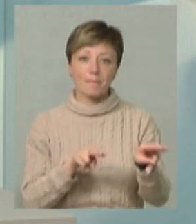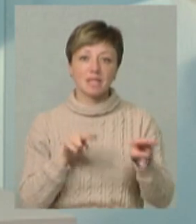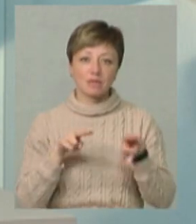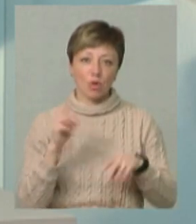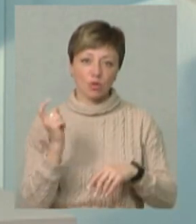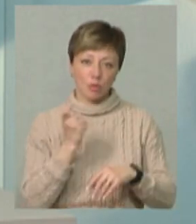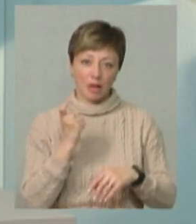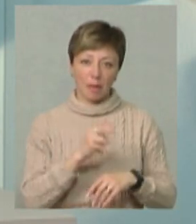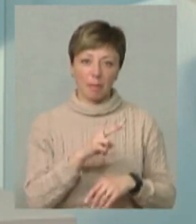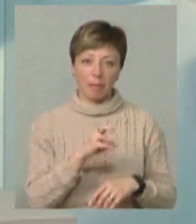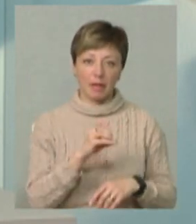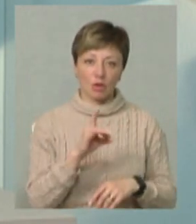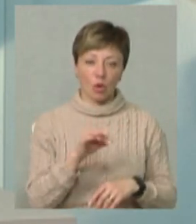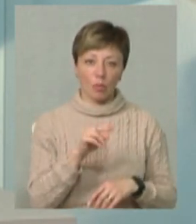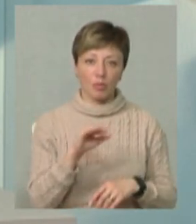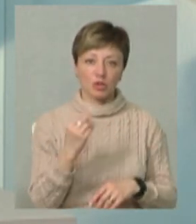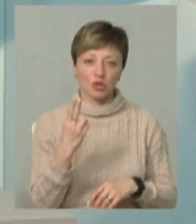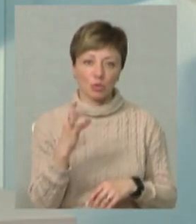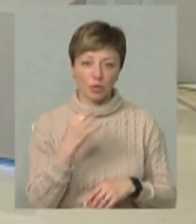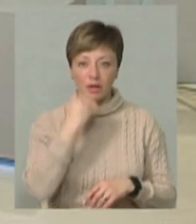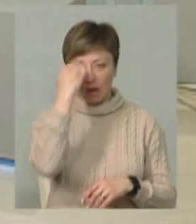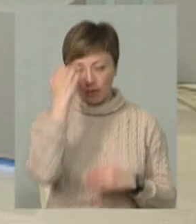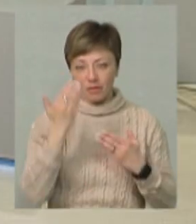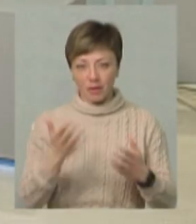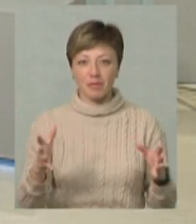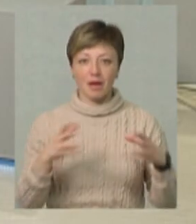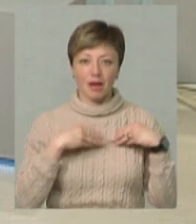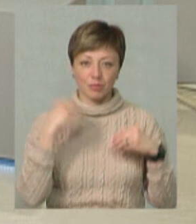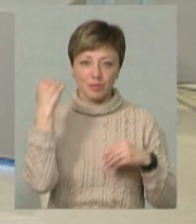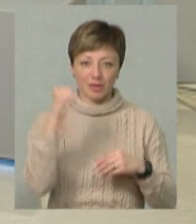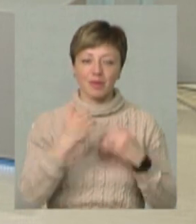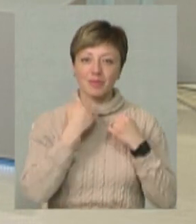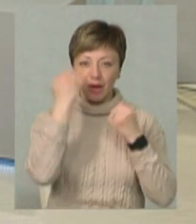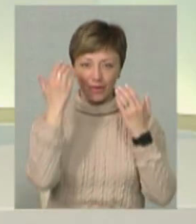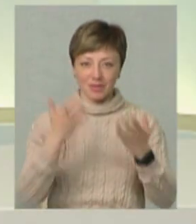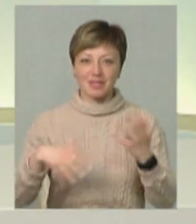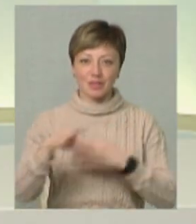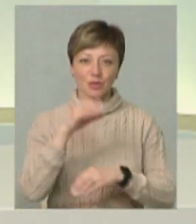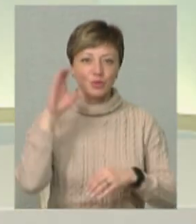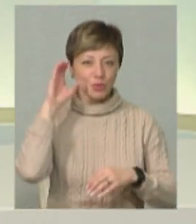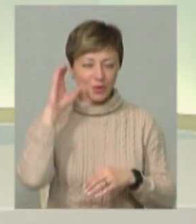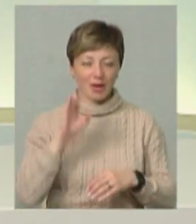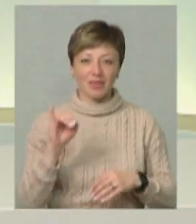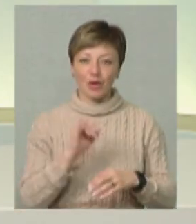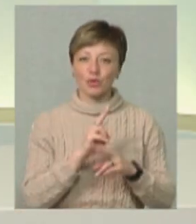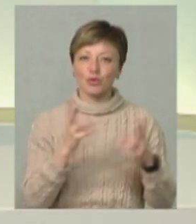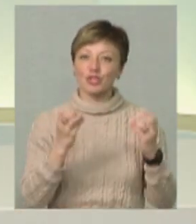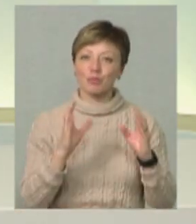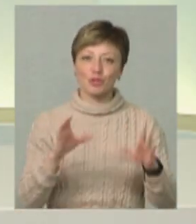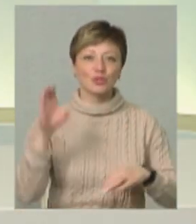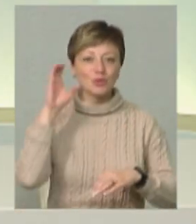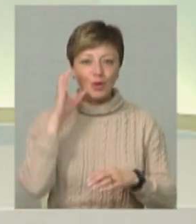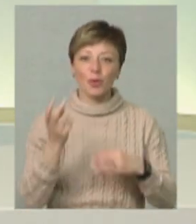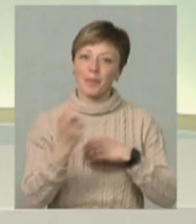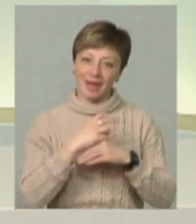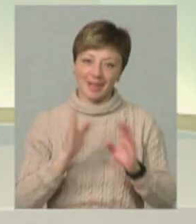господарства Петром Пешком. Дякую, пане Петре, і разом до перемоги. Я вам дякую, дякую всім, хто слухав і хто ще буде слухати, і